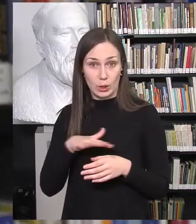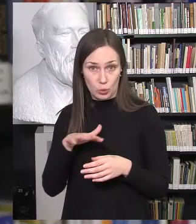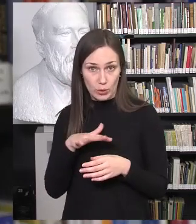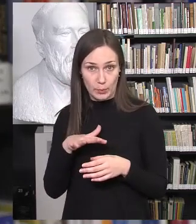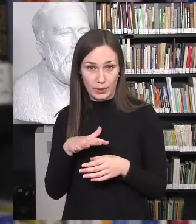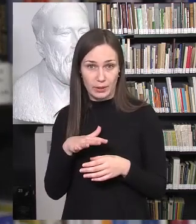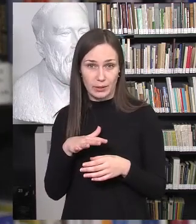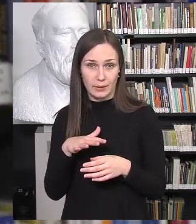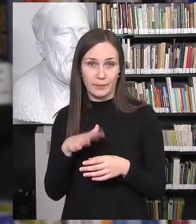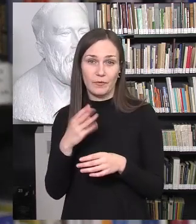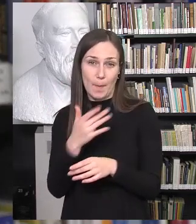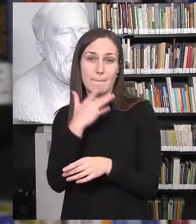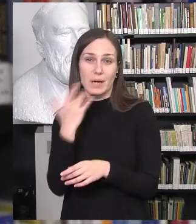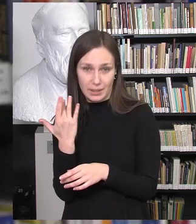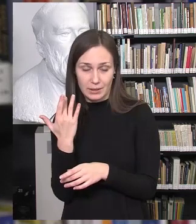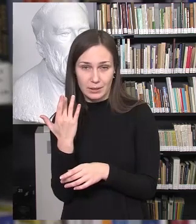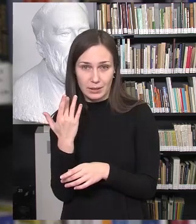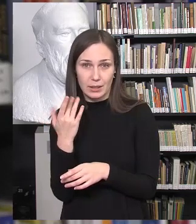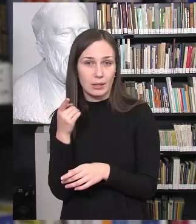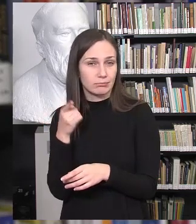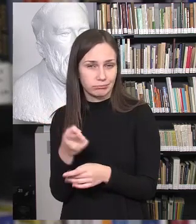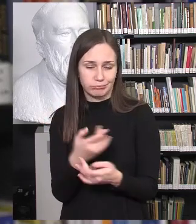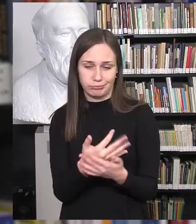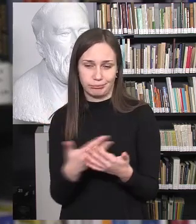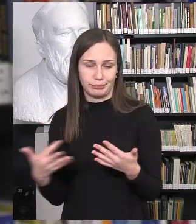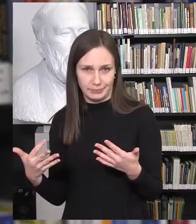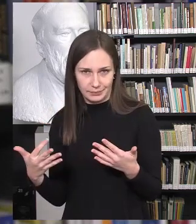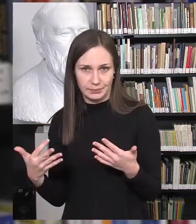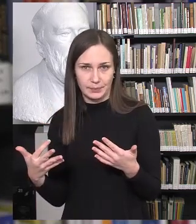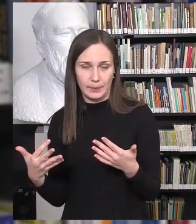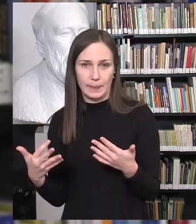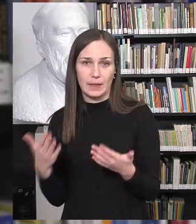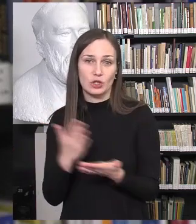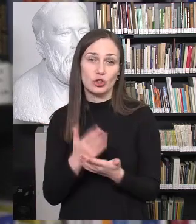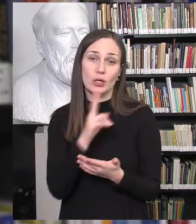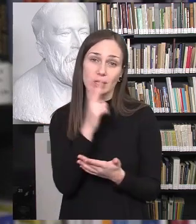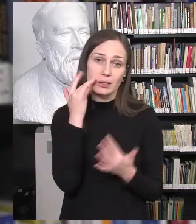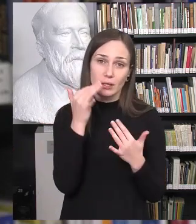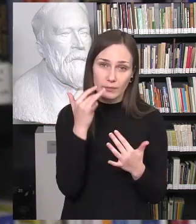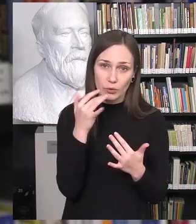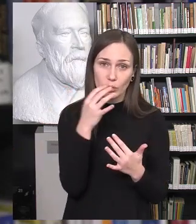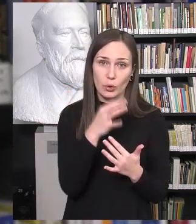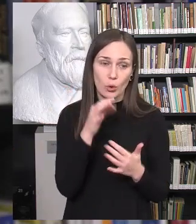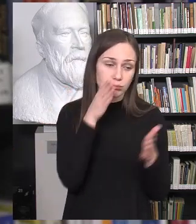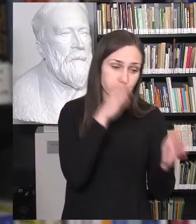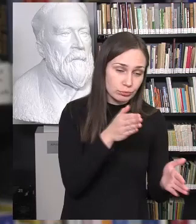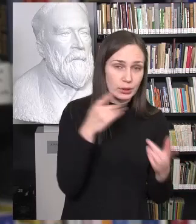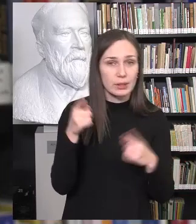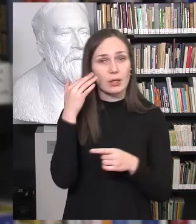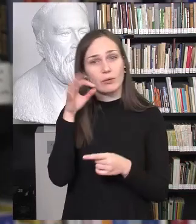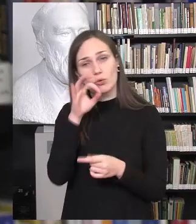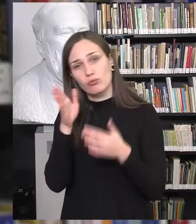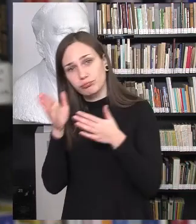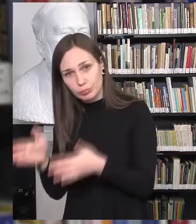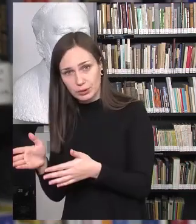politinė bendruomenė partija gana įvairiai ir vieniems atrodo, kad svarbiau akcentuoti vienus dalykus, kitiems atrodo,